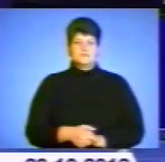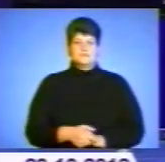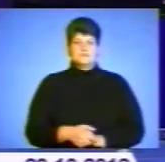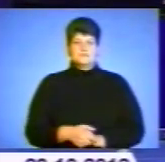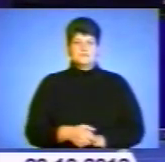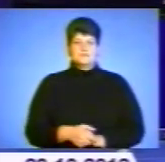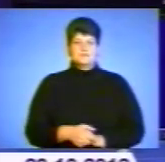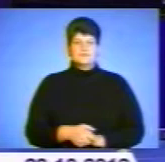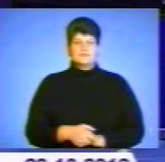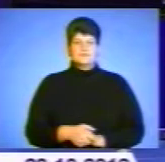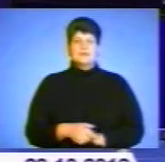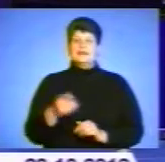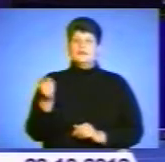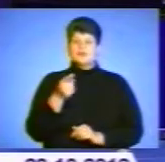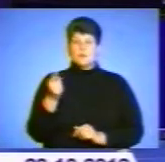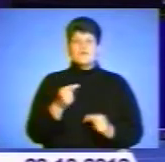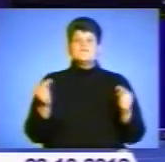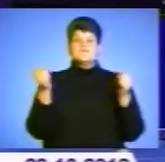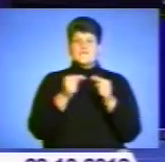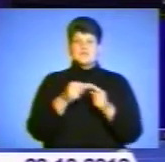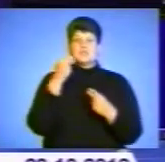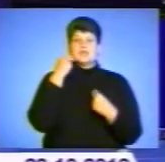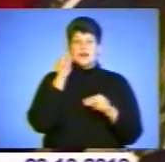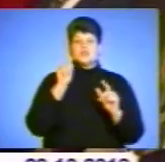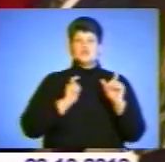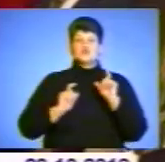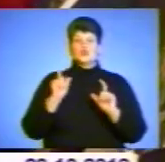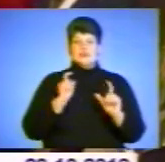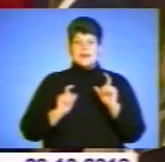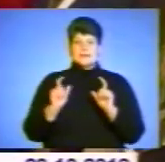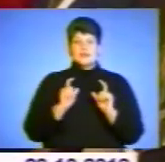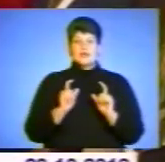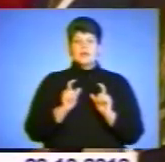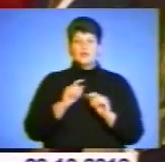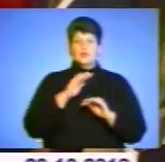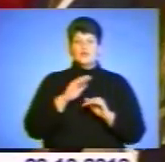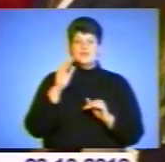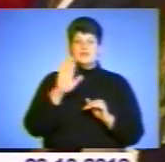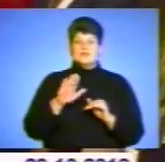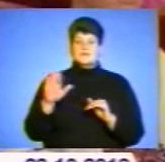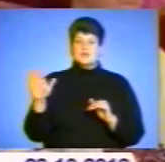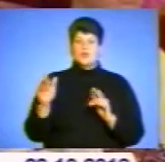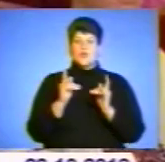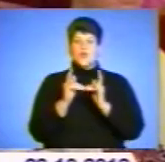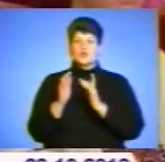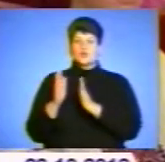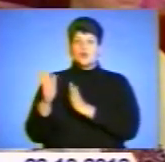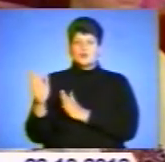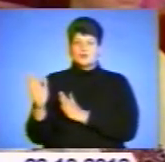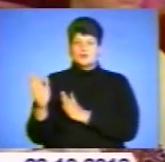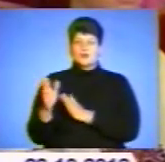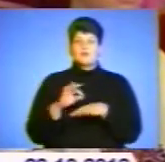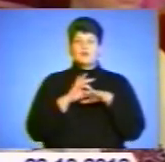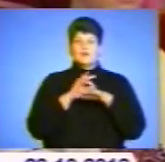І на Тернопільщині визначили кращий студентський та учнівський гуртожиток. Огляд конкурс провів провідний